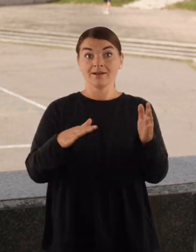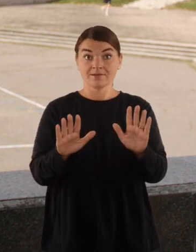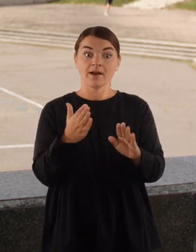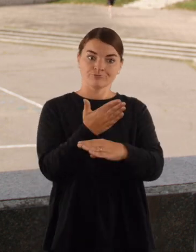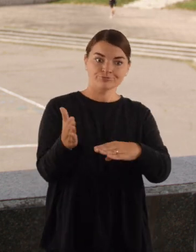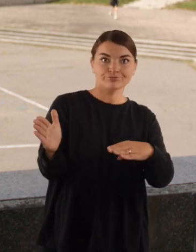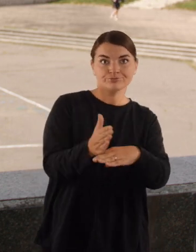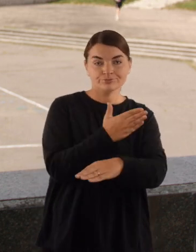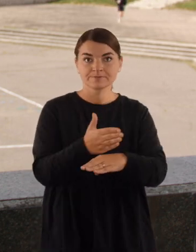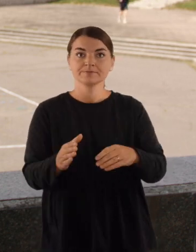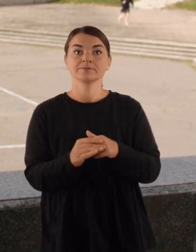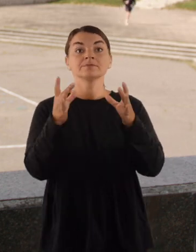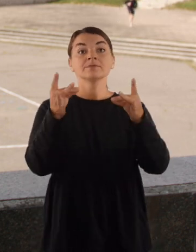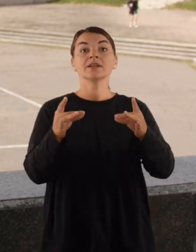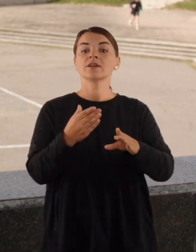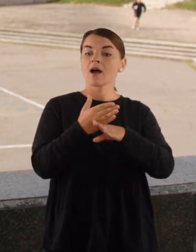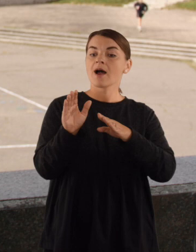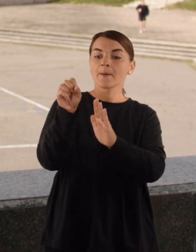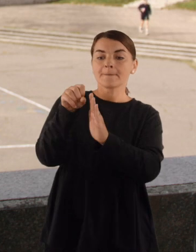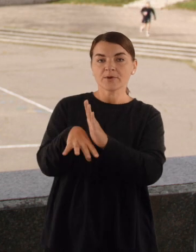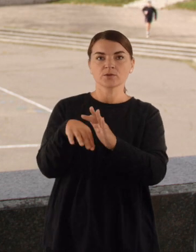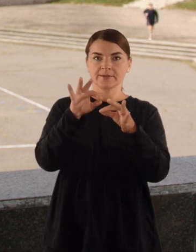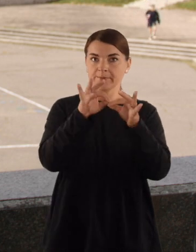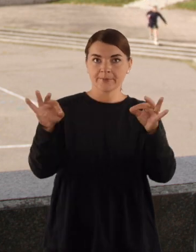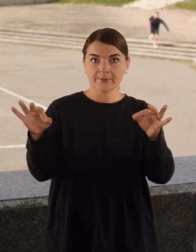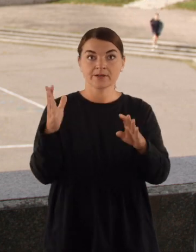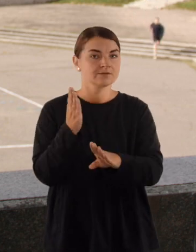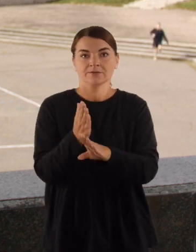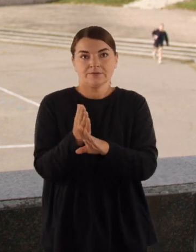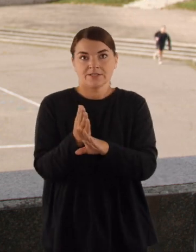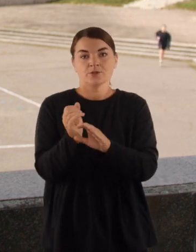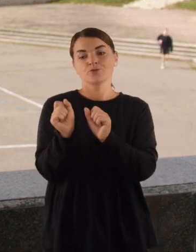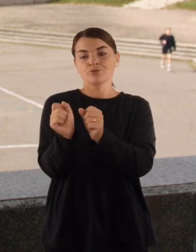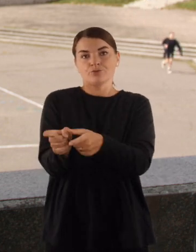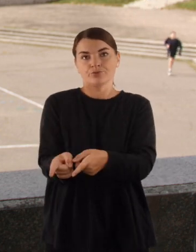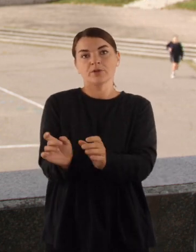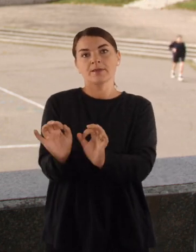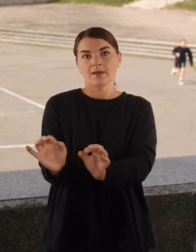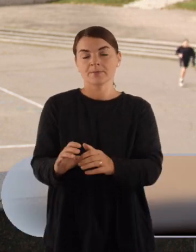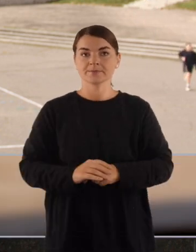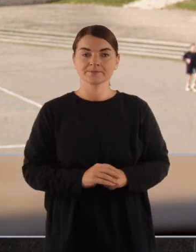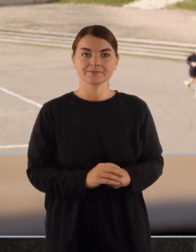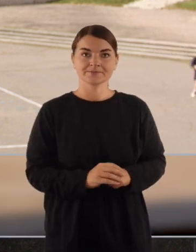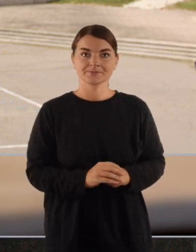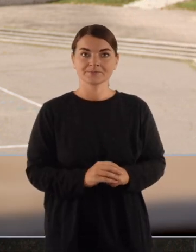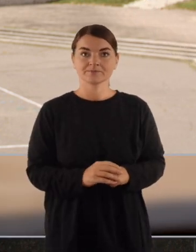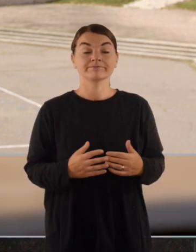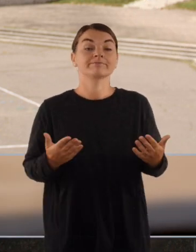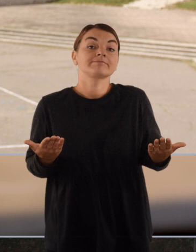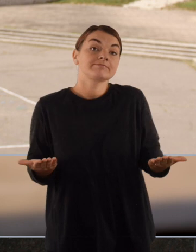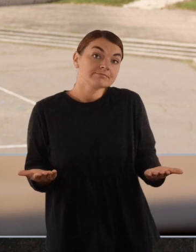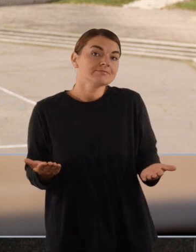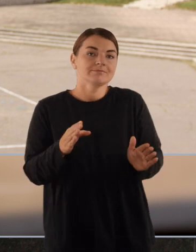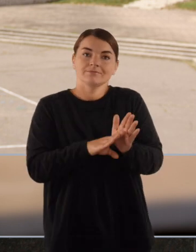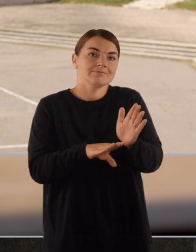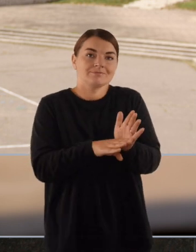Vėlgi, įdėkime į atskirą maišiuką, nudarykime ir jį išmeskime. Turbūt, kad tiek, va,